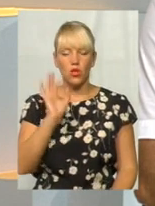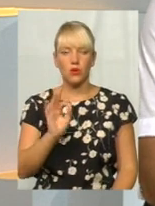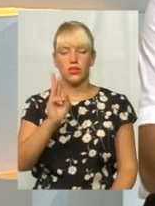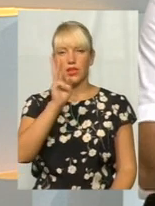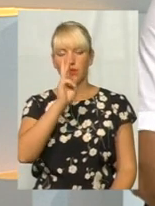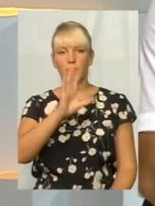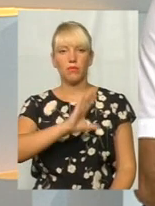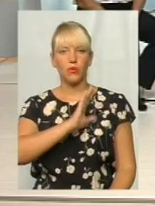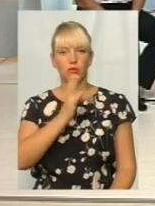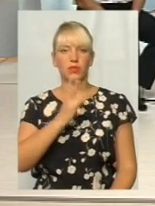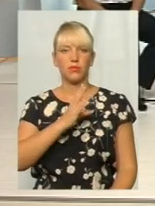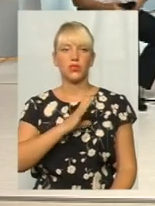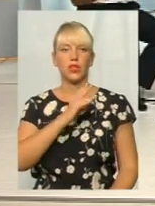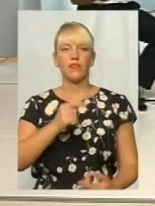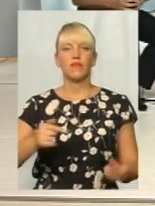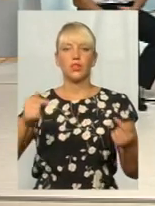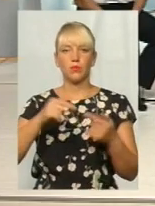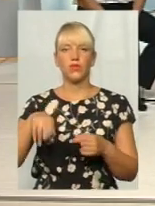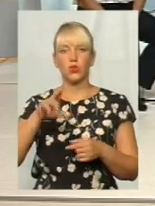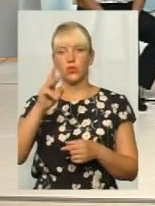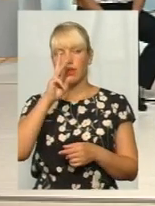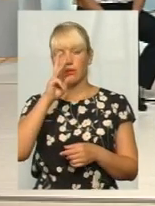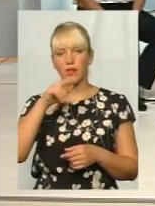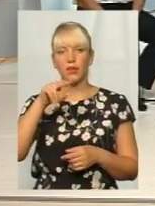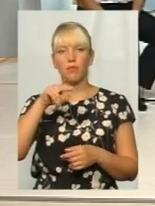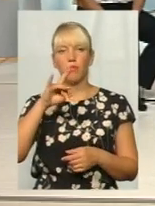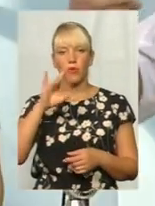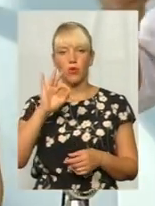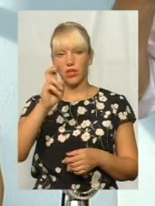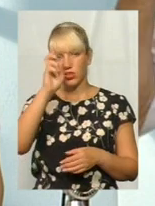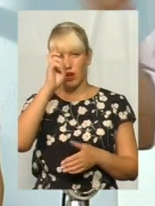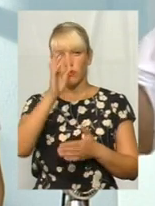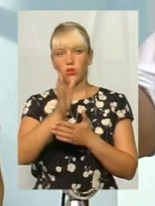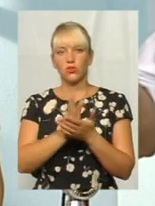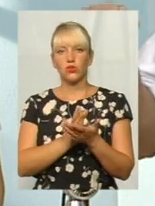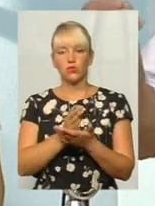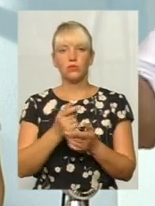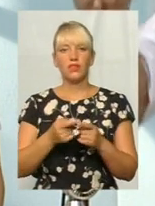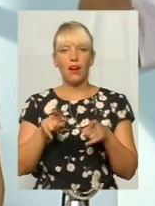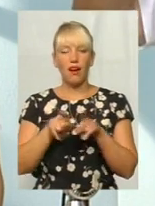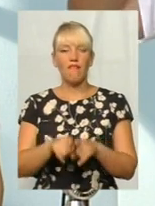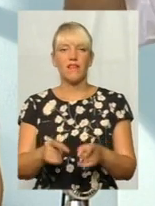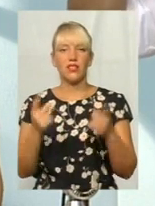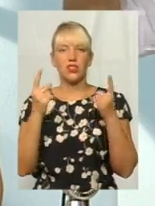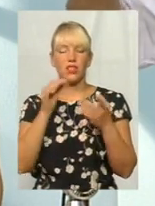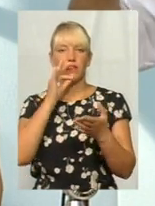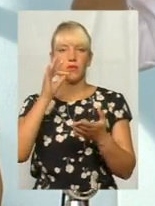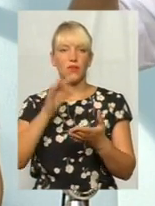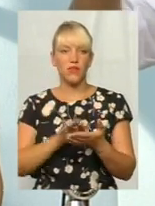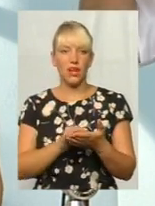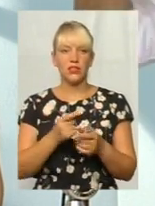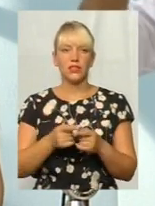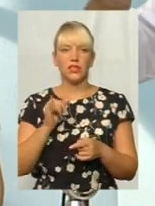відповідна до закону про державну службу. Така величезна відповідальність, тим паче, і